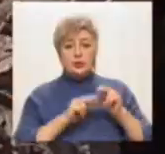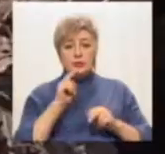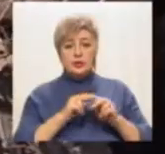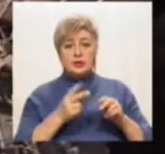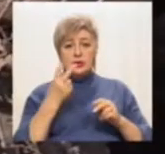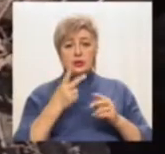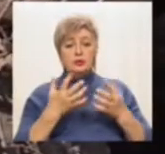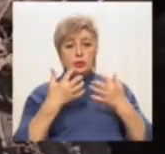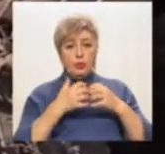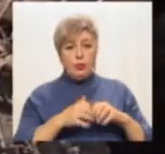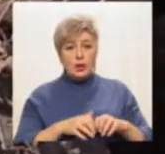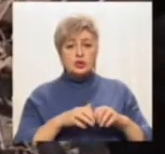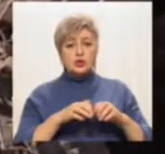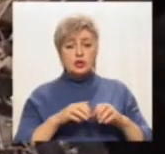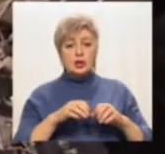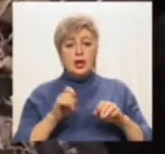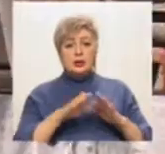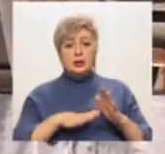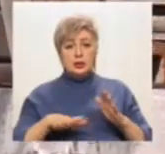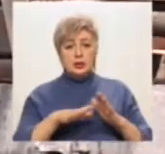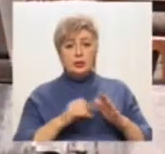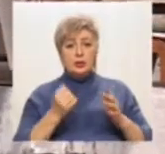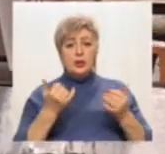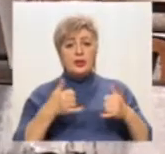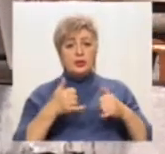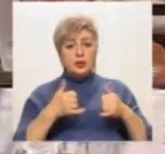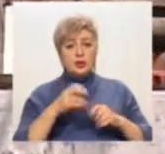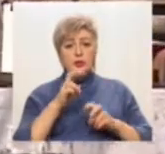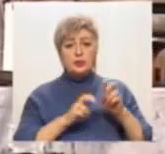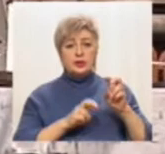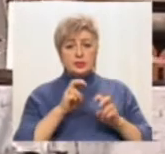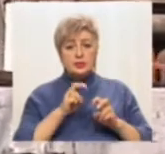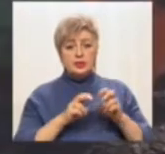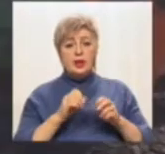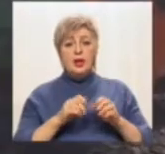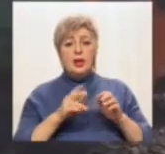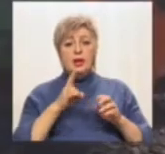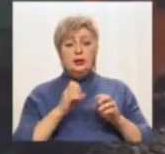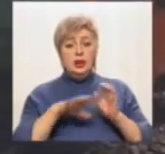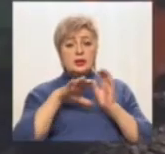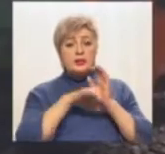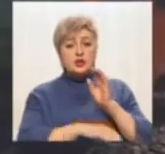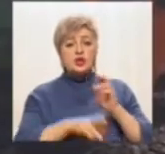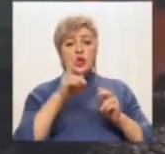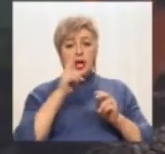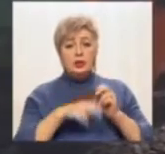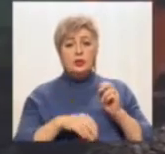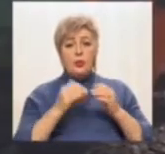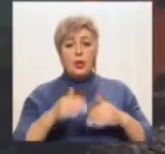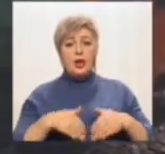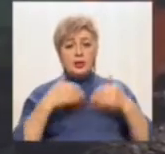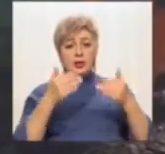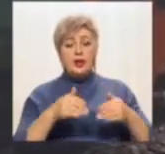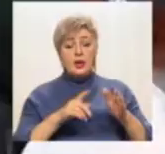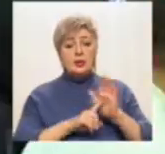заготовок на території криворізького металургійного підприємства «Арселор Мітал Кривий Ріг» на завершальному етапі. Його розпочали влітку